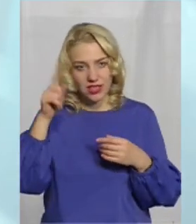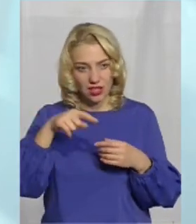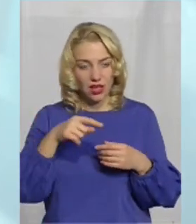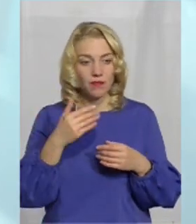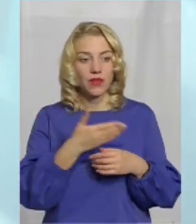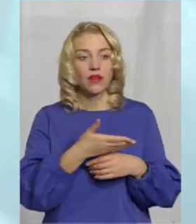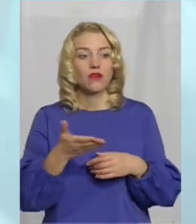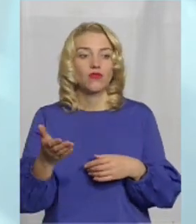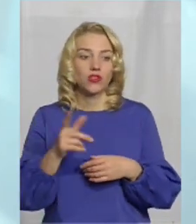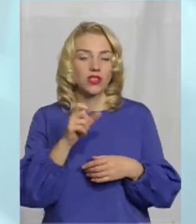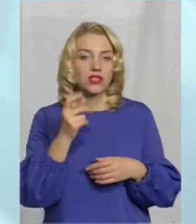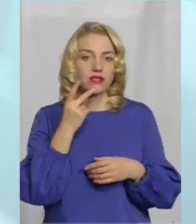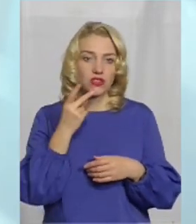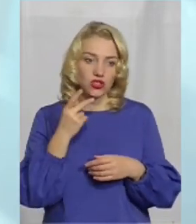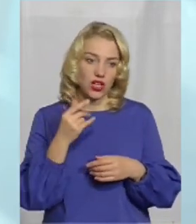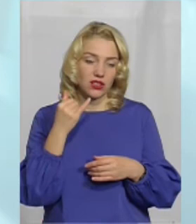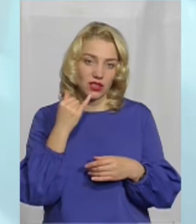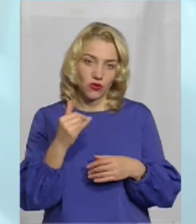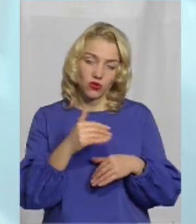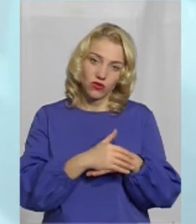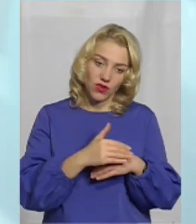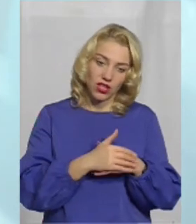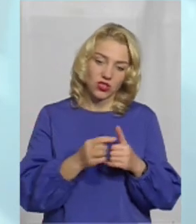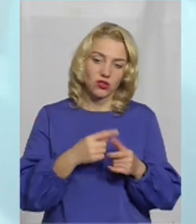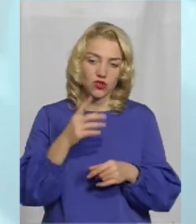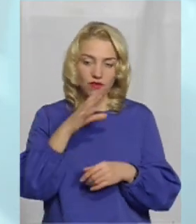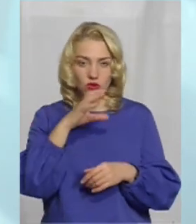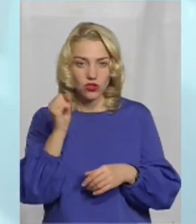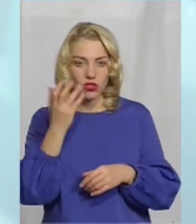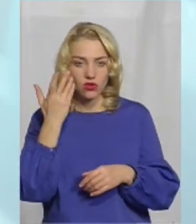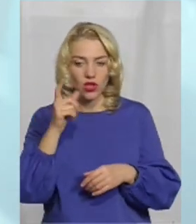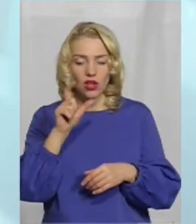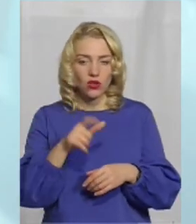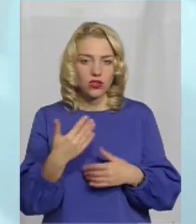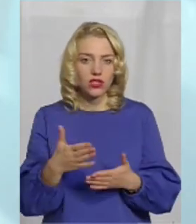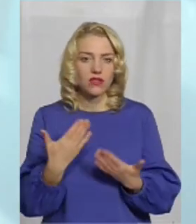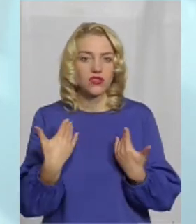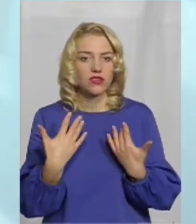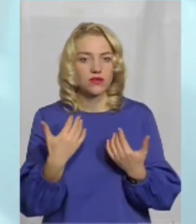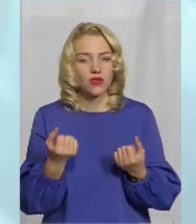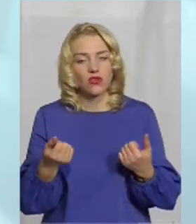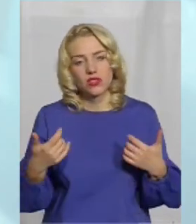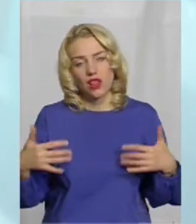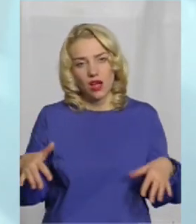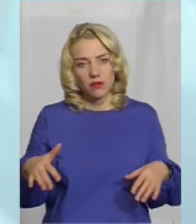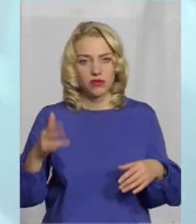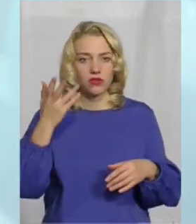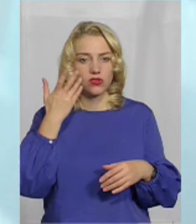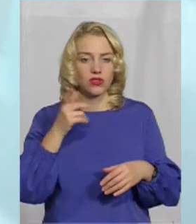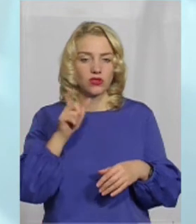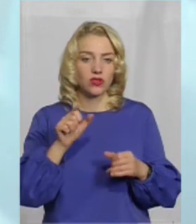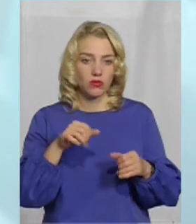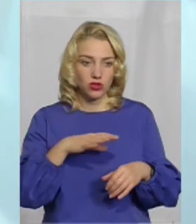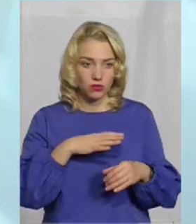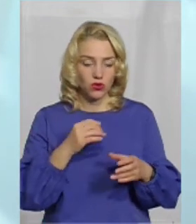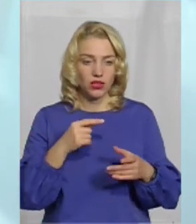Вони зазвичай телефонують ввечері, вночі, коли людина перебуває в такому розслабленому стані, коли вона якраз